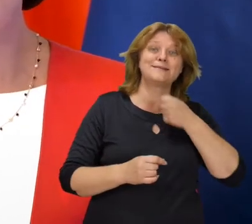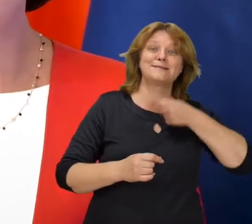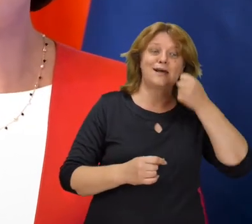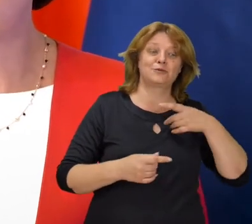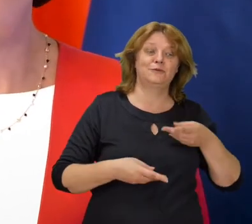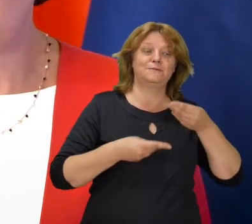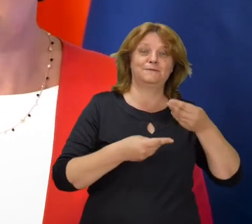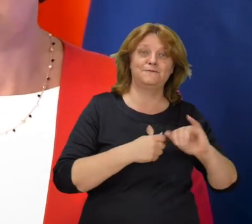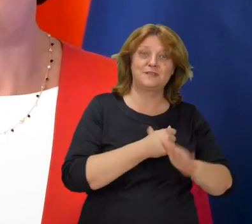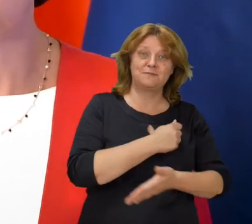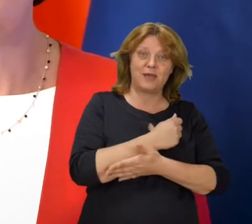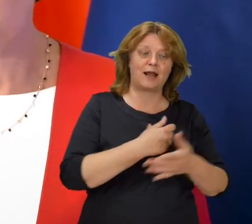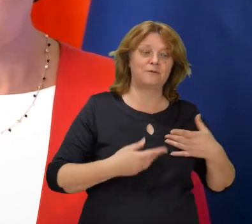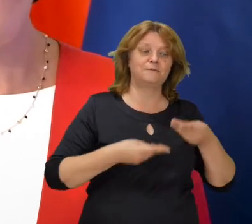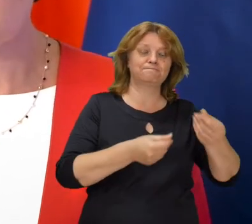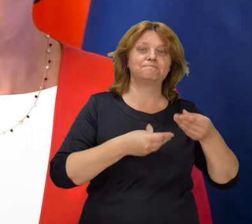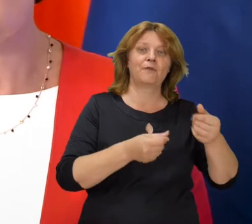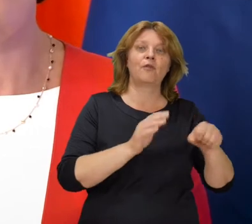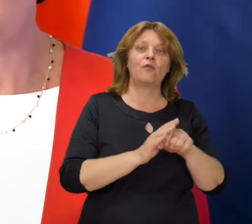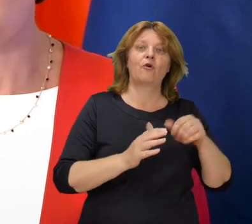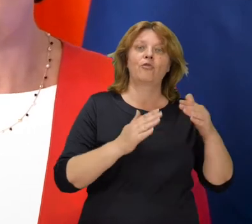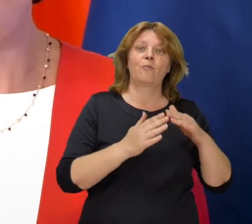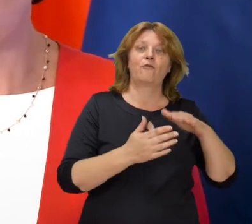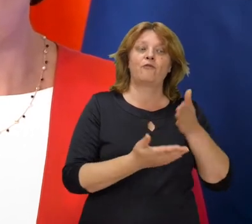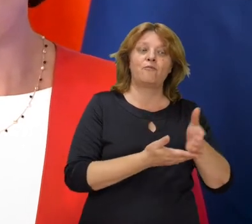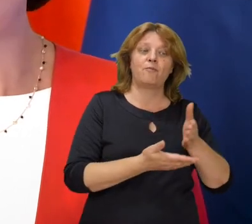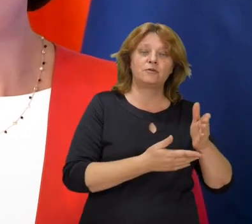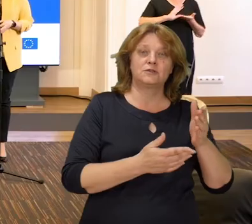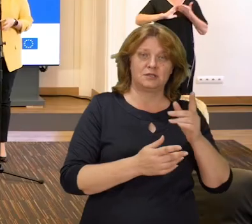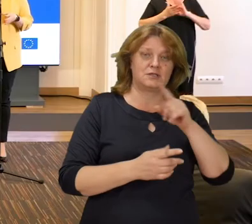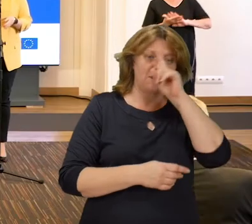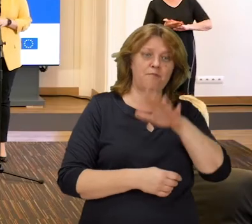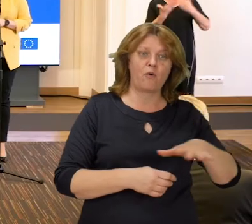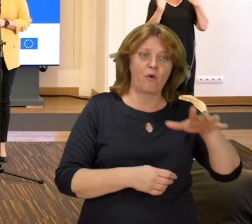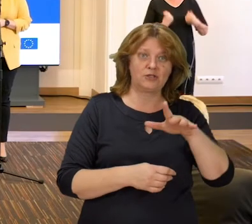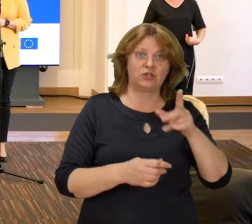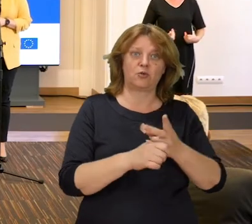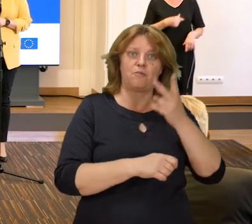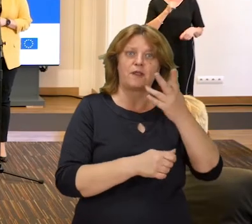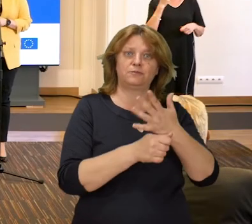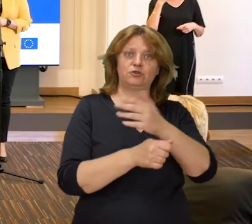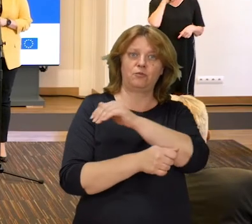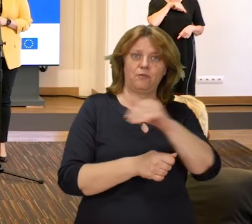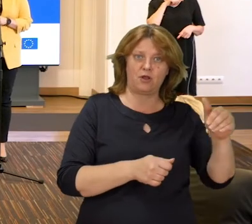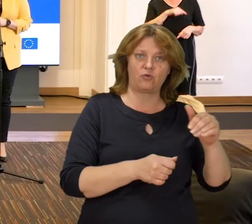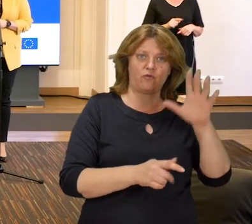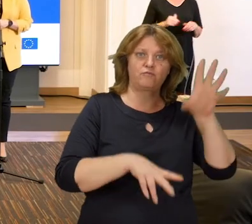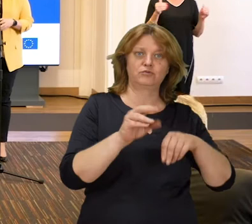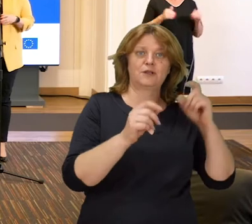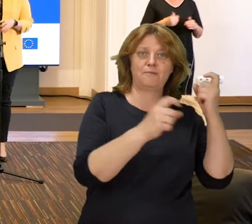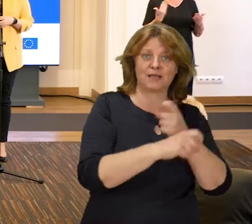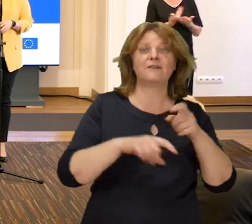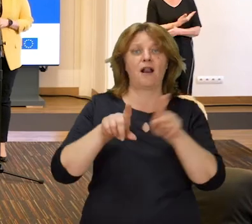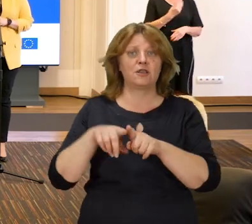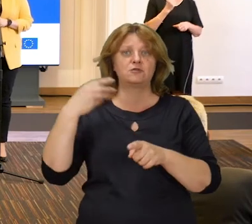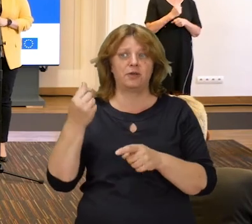przez dofinansowanie do Domów Pomocy Społecznej, ponad 50 milionów z budżetu państwa, ale także ze środków europejskich